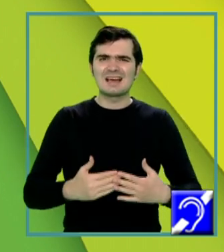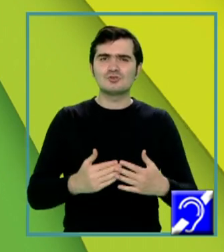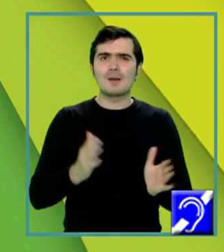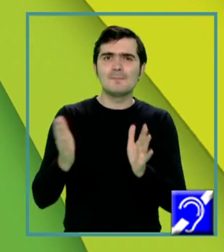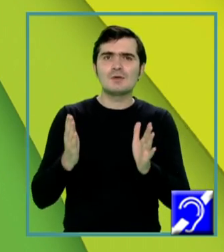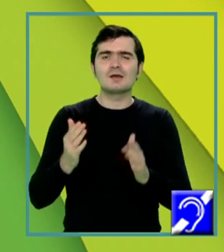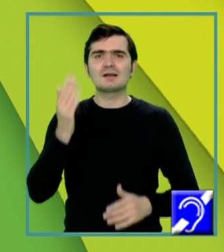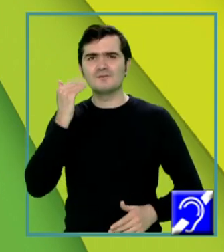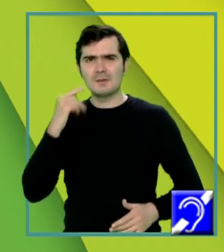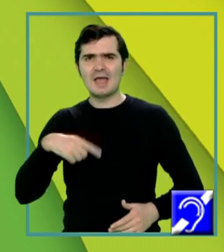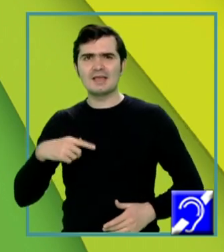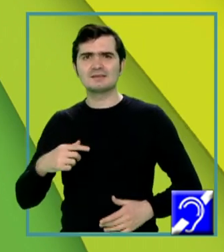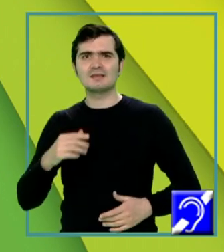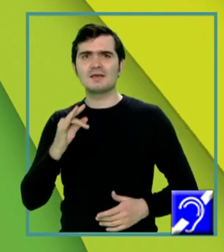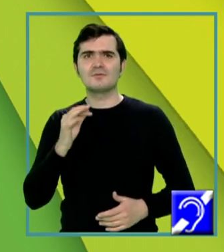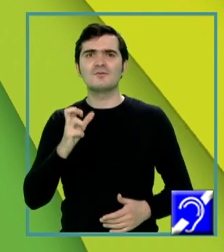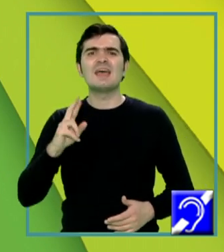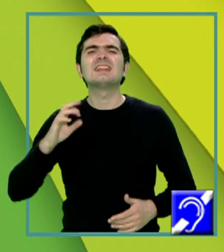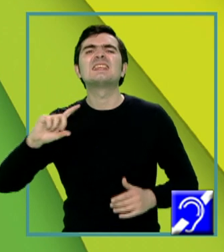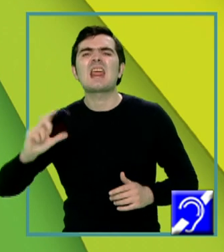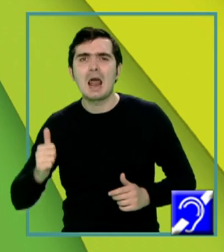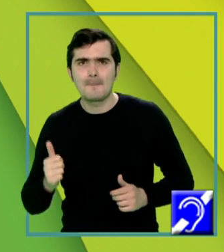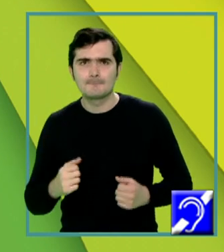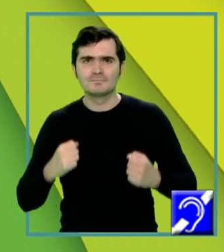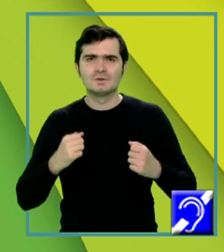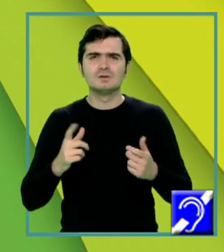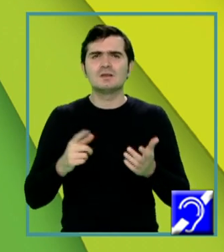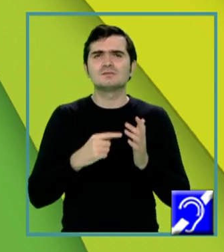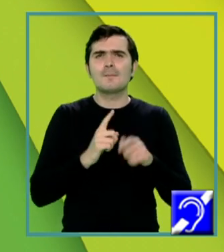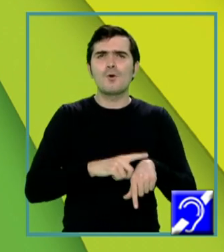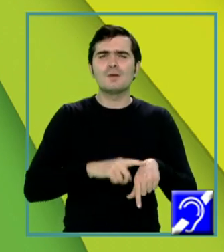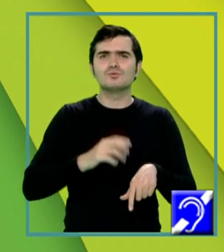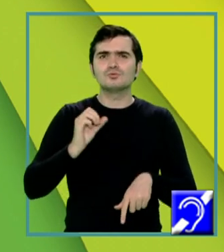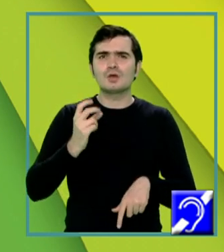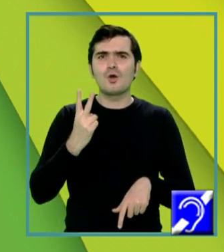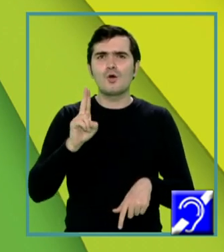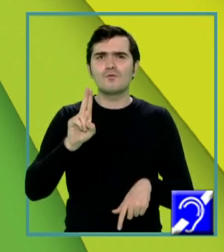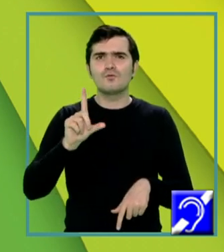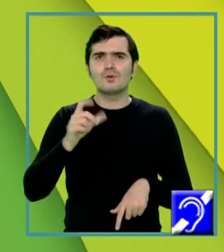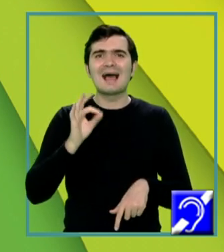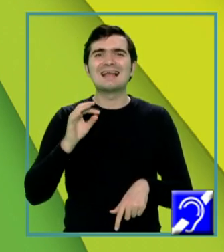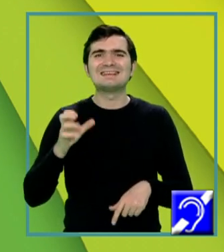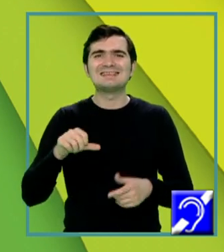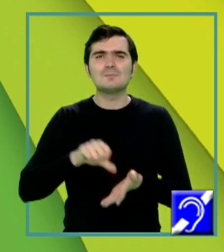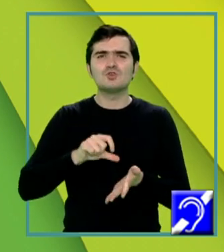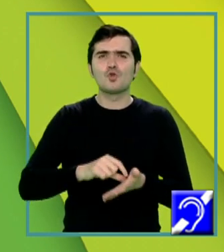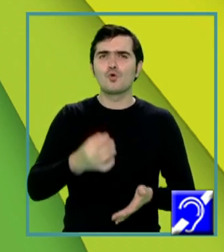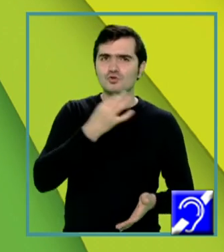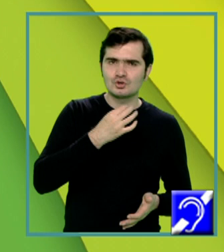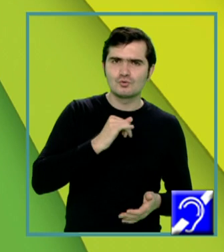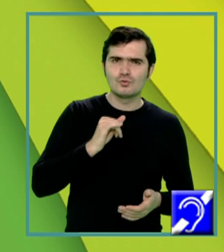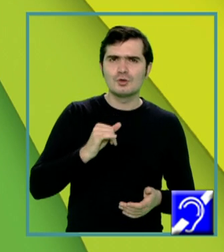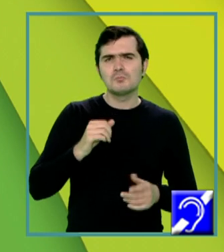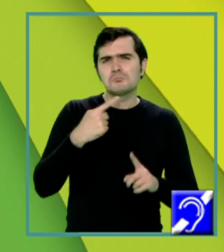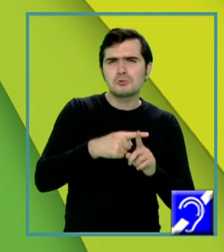feminină, care este reprezentată de momentul ovulației, adică mijlocul ciclului menstrual, plus